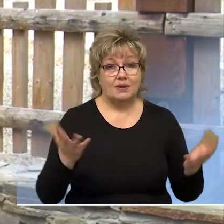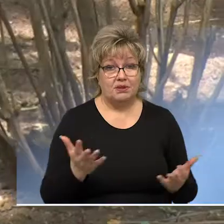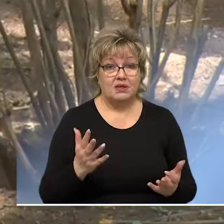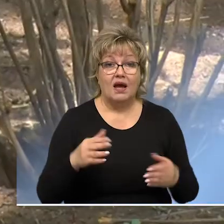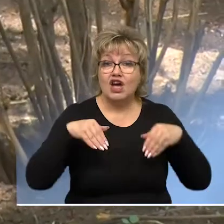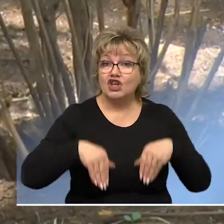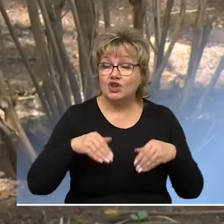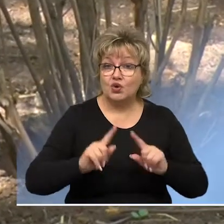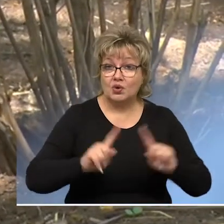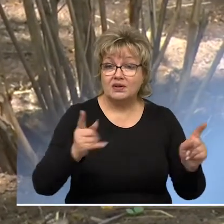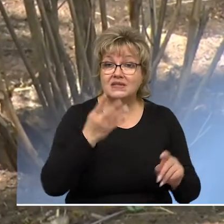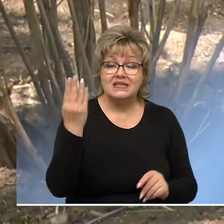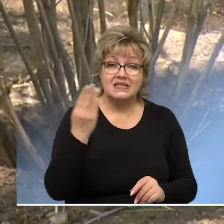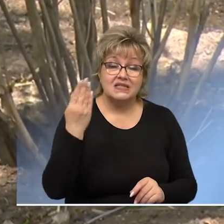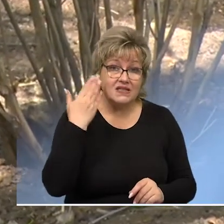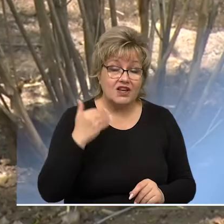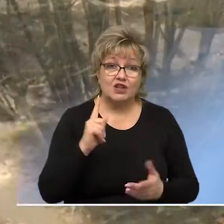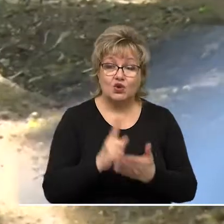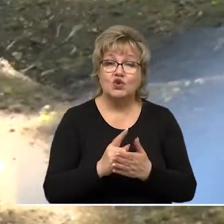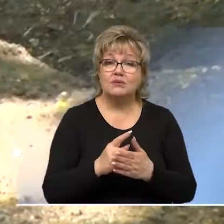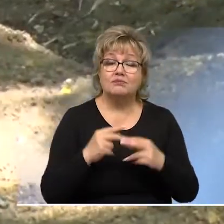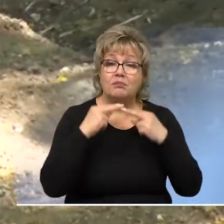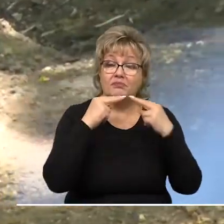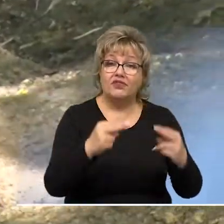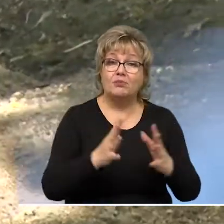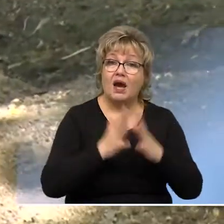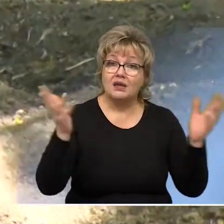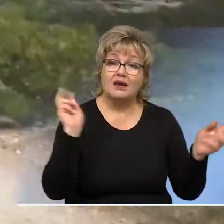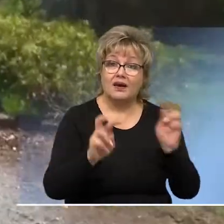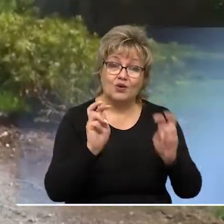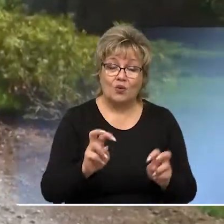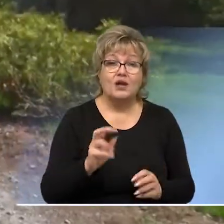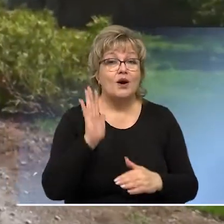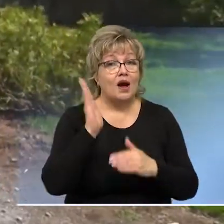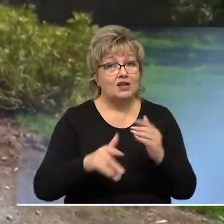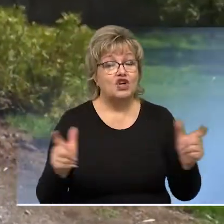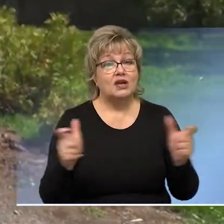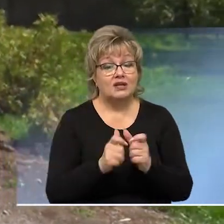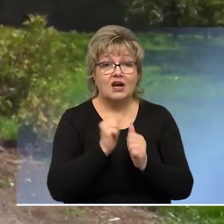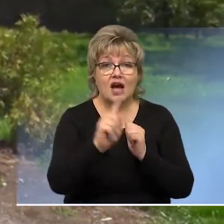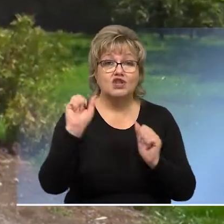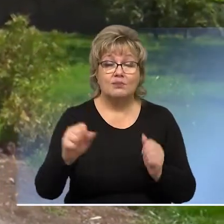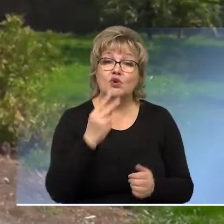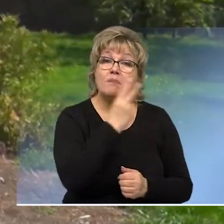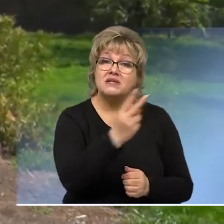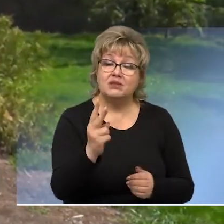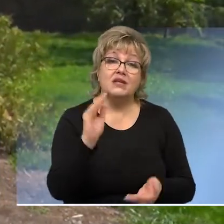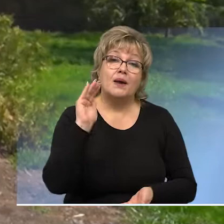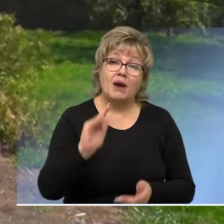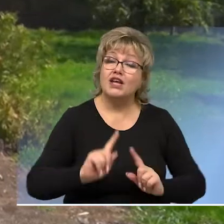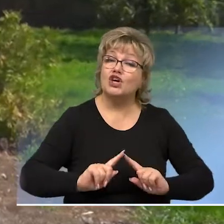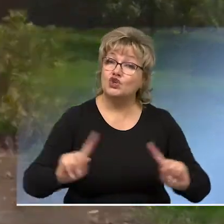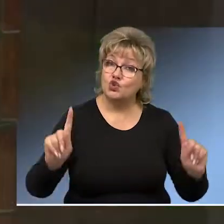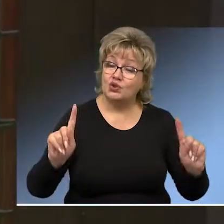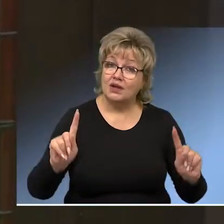событие». Кенгурёнок необычного цвета должен привлечь огромное внимание посетителей. После окончания карантина каждый сможет посмотреть